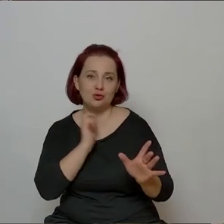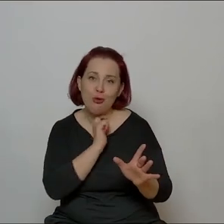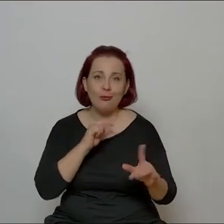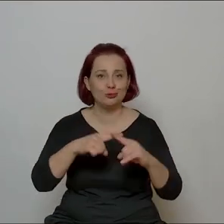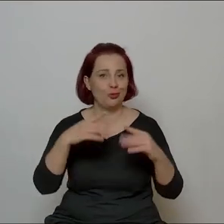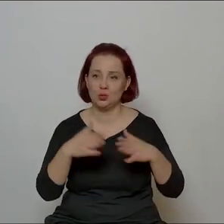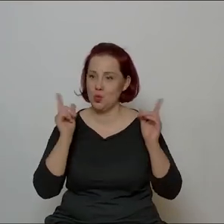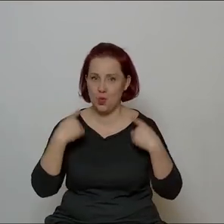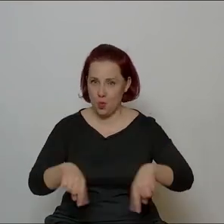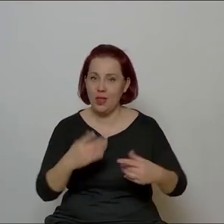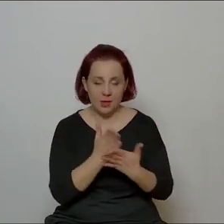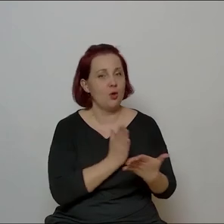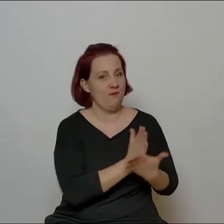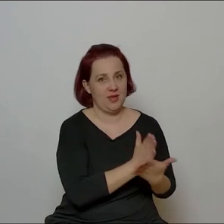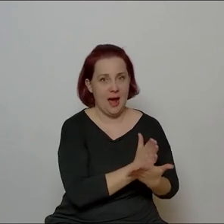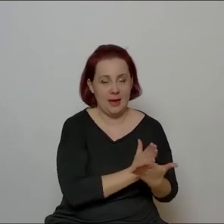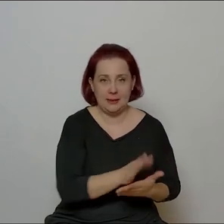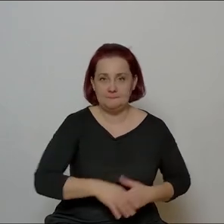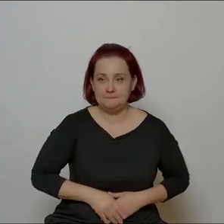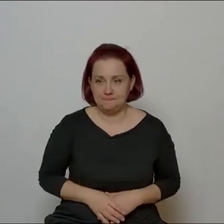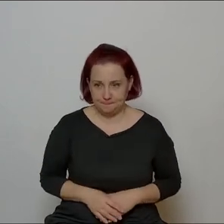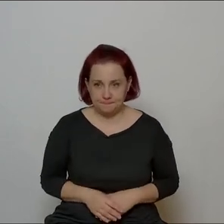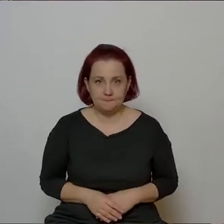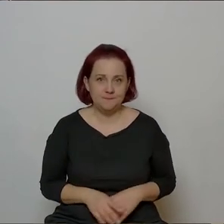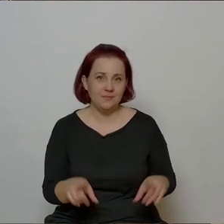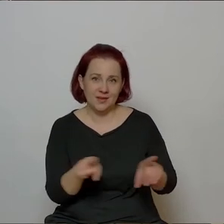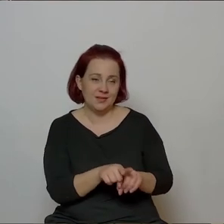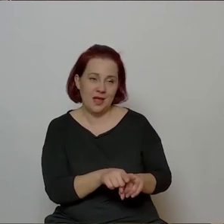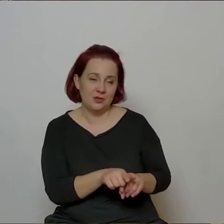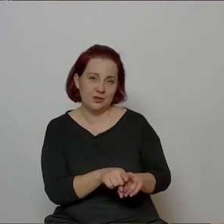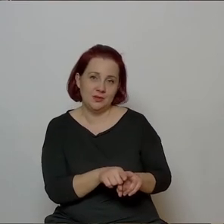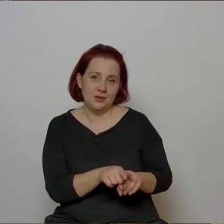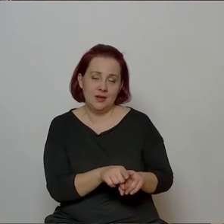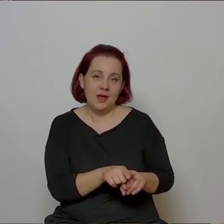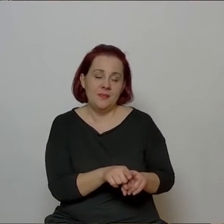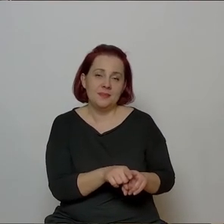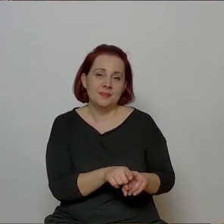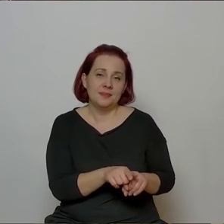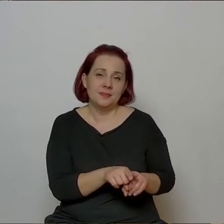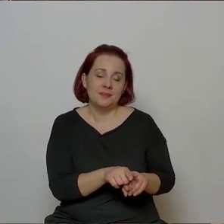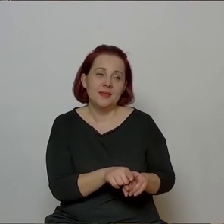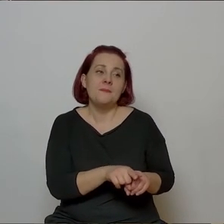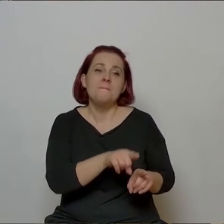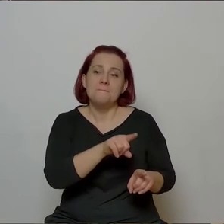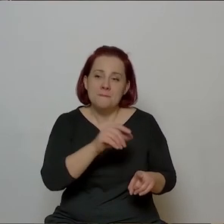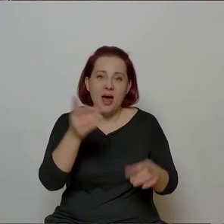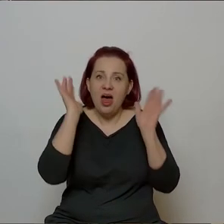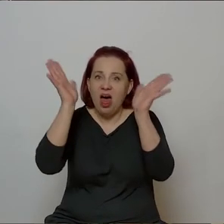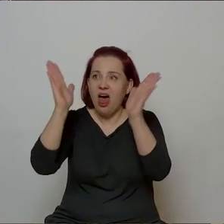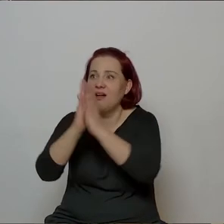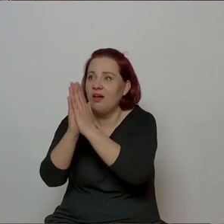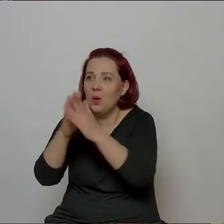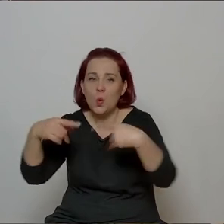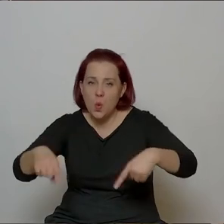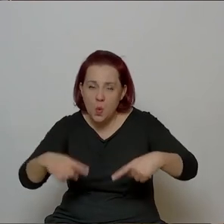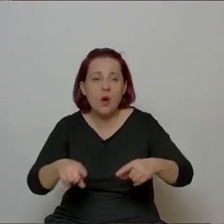tak, ale też nie było to w nim... No śladu dewocji oczywiście nie było. To zupełnie szedł własną, swoją ścieżką. Poszukiwał